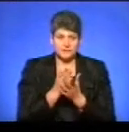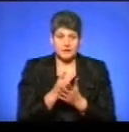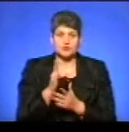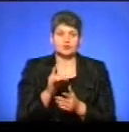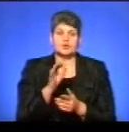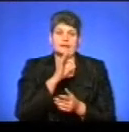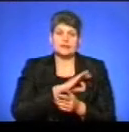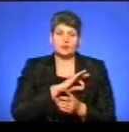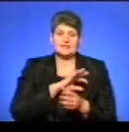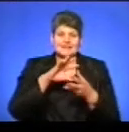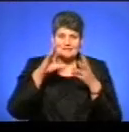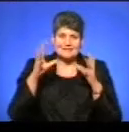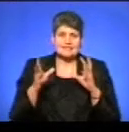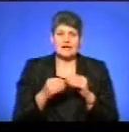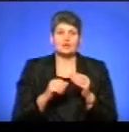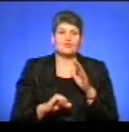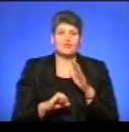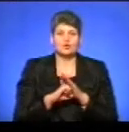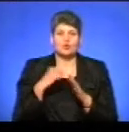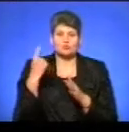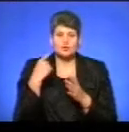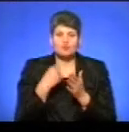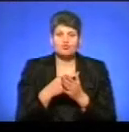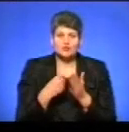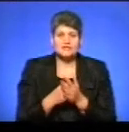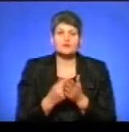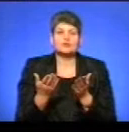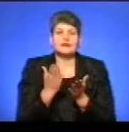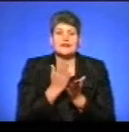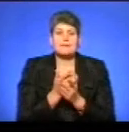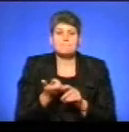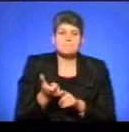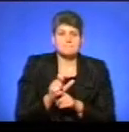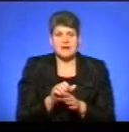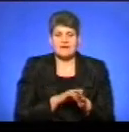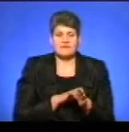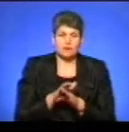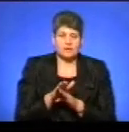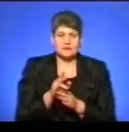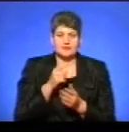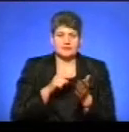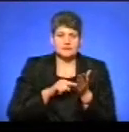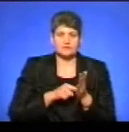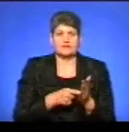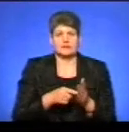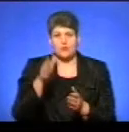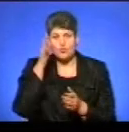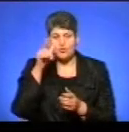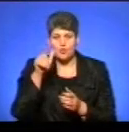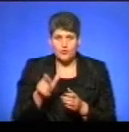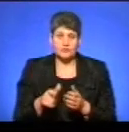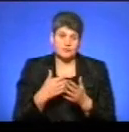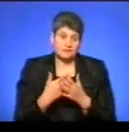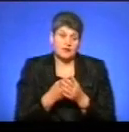надходжень до загального фонду обласного бюджету, і де є перевиконання, на яке акцентувала науковець, що, непевно,